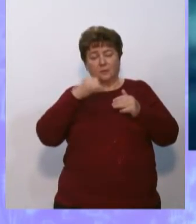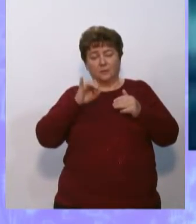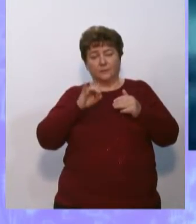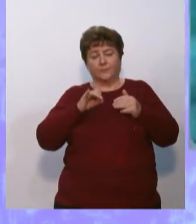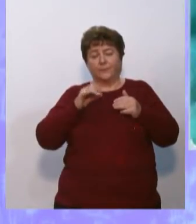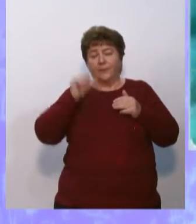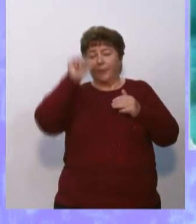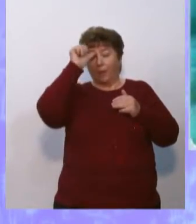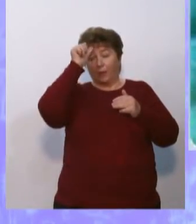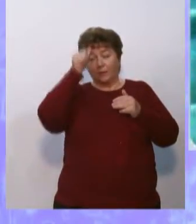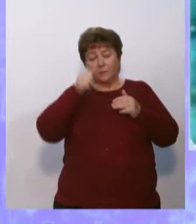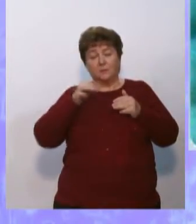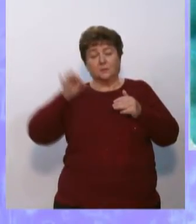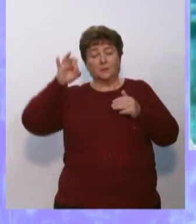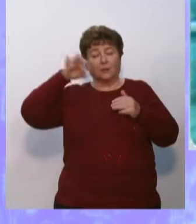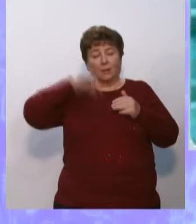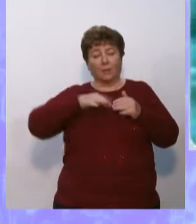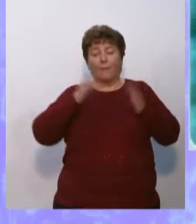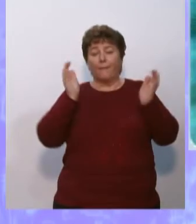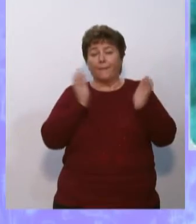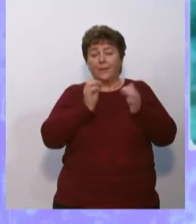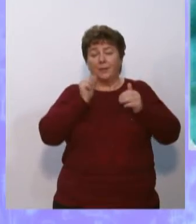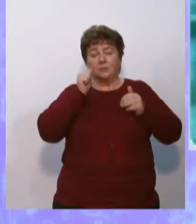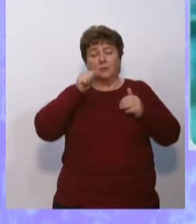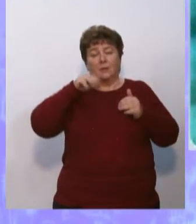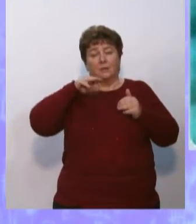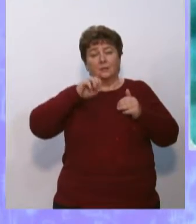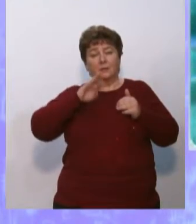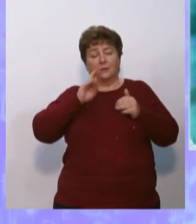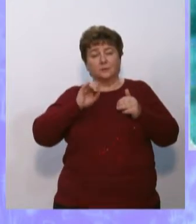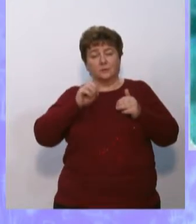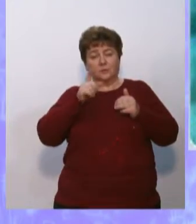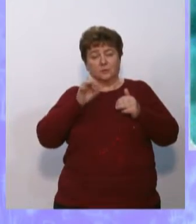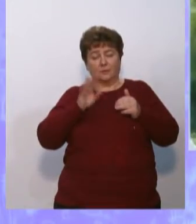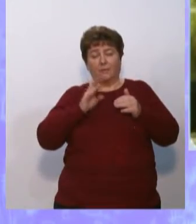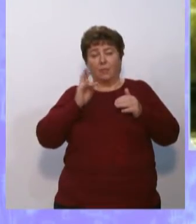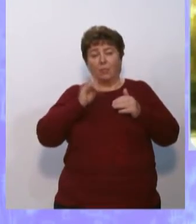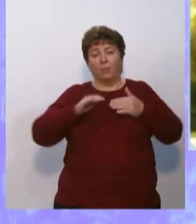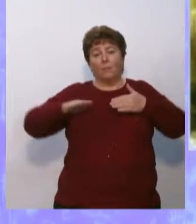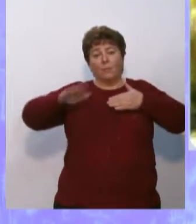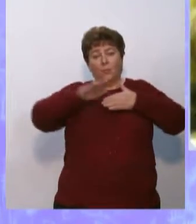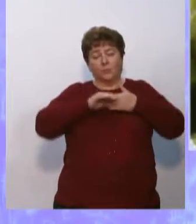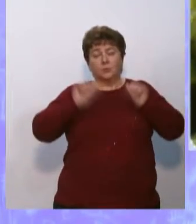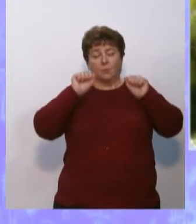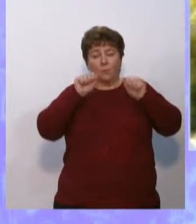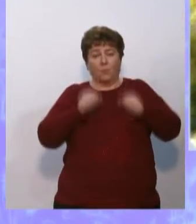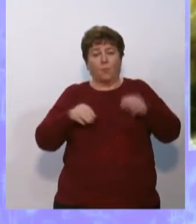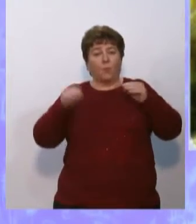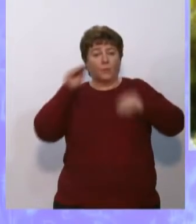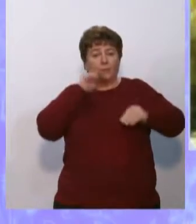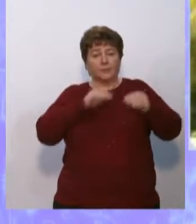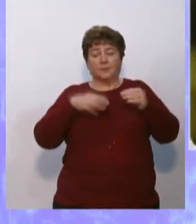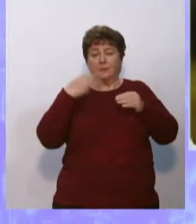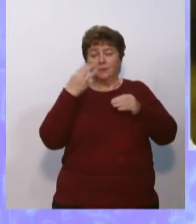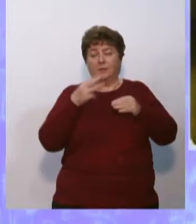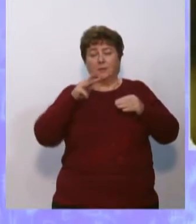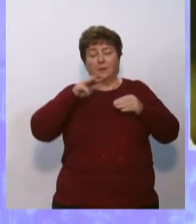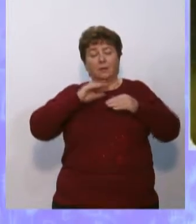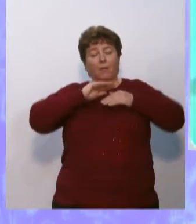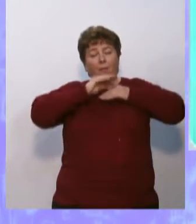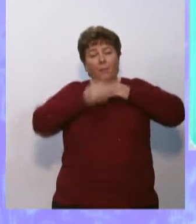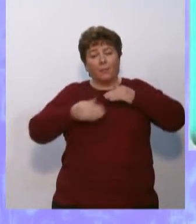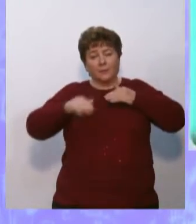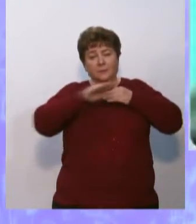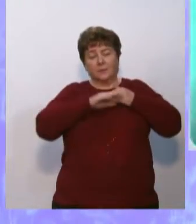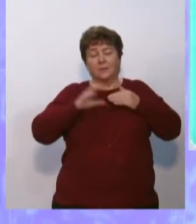Индийский океан – меньше Атлантического. Но на его площади могут поместиться три материка –